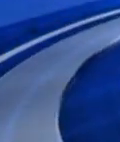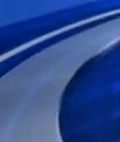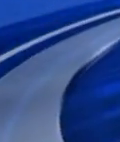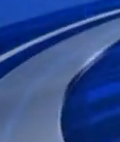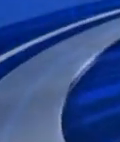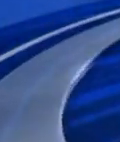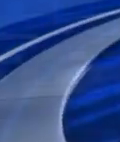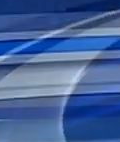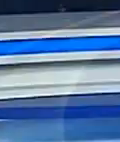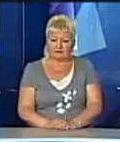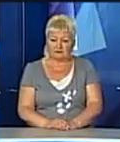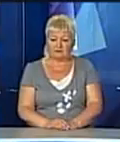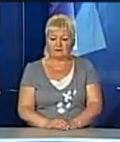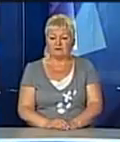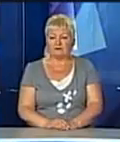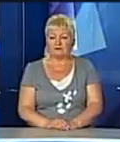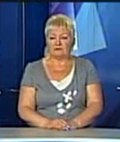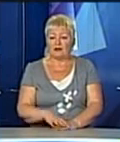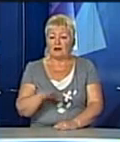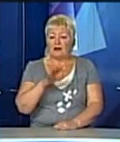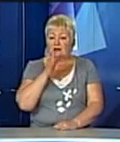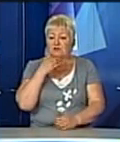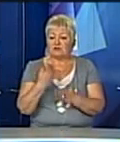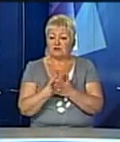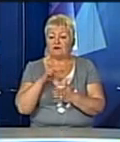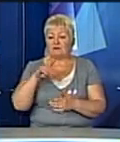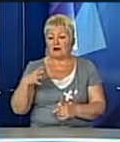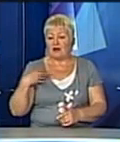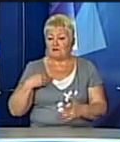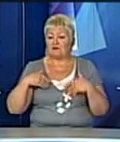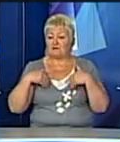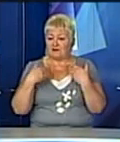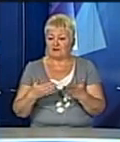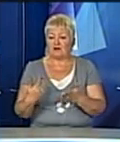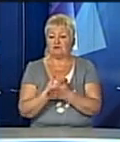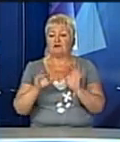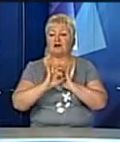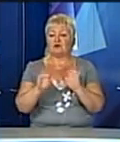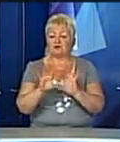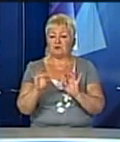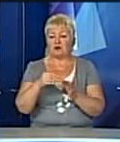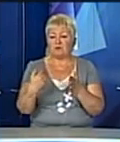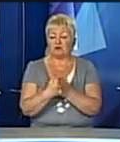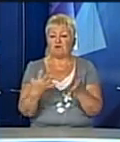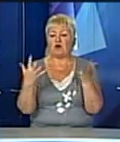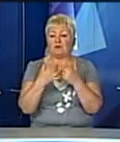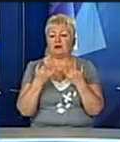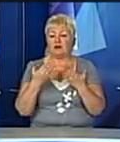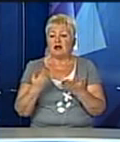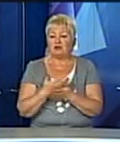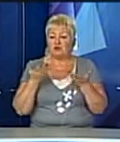Музика Час новини Терка Львів. Вітаю. випуску розповімо про нове обладнання для